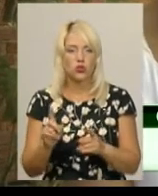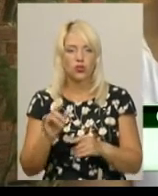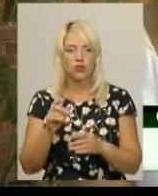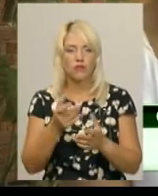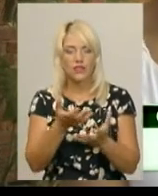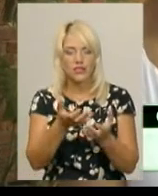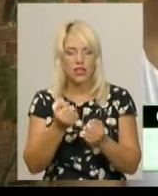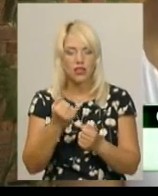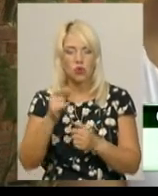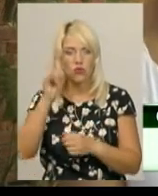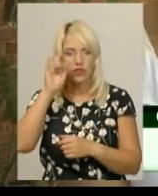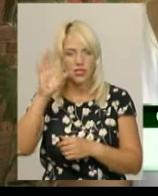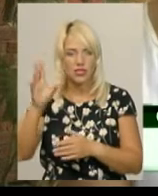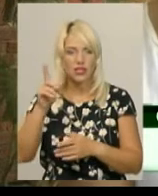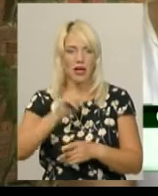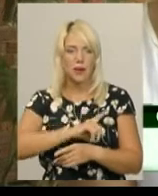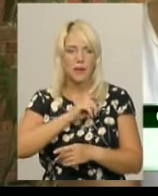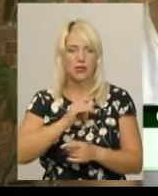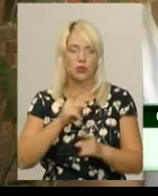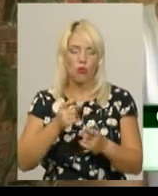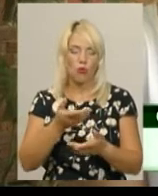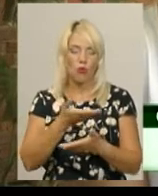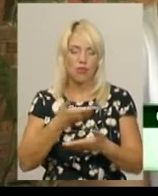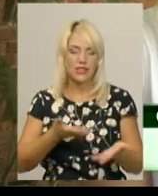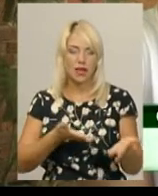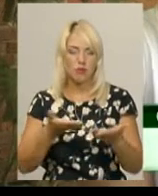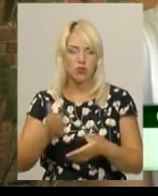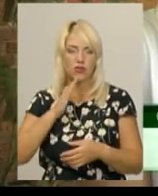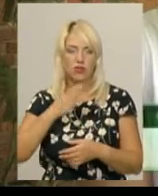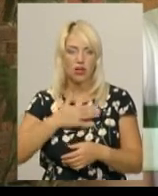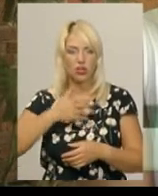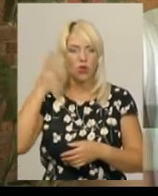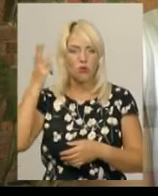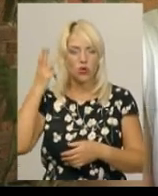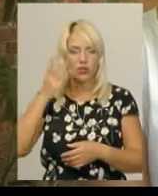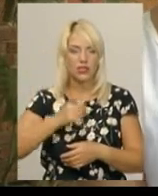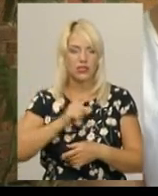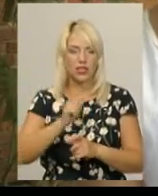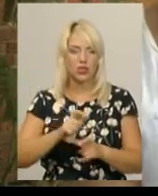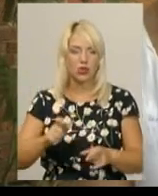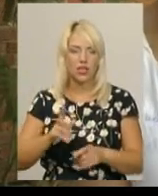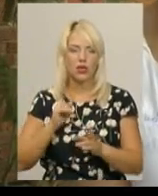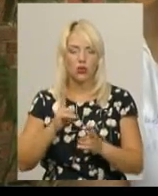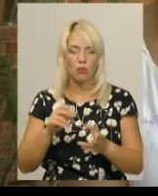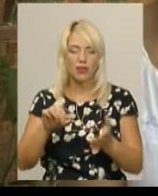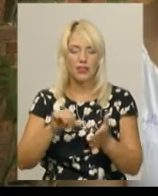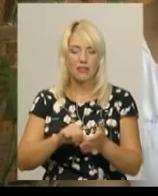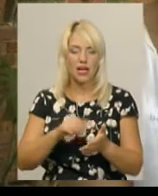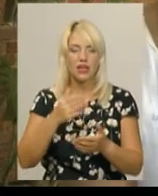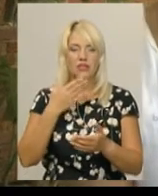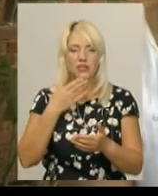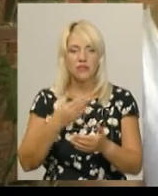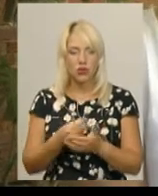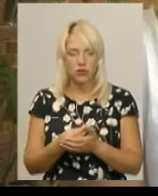майстрів, тому ми запрошуємо наших подільських творчих людей, які представляють не тільки свою техніку, але й манеру виконання. Вони